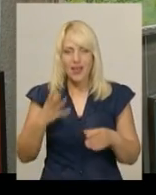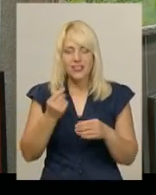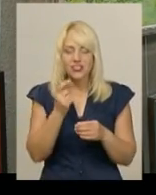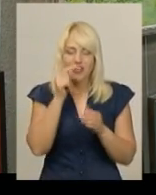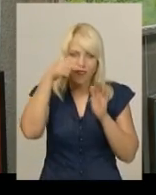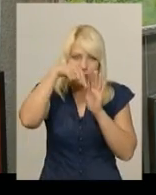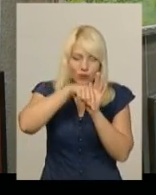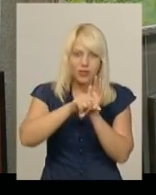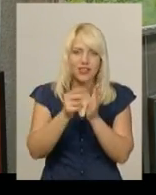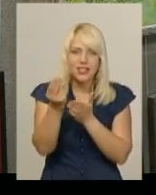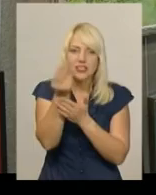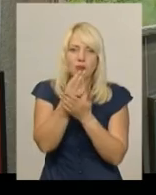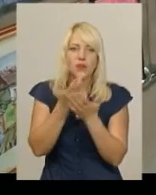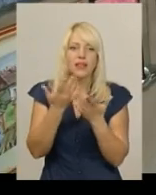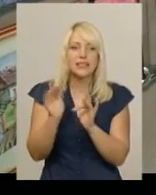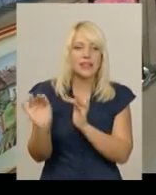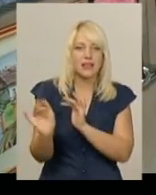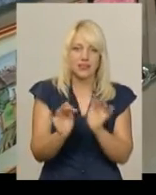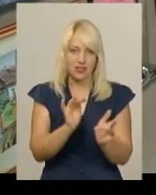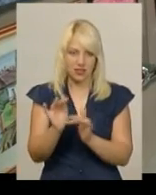чогось, якогось дійства.